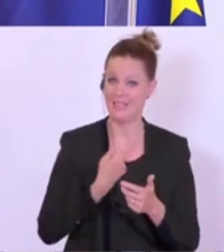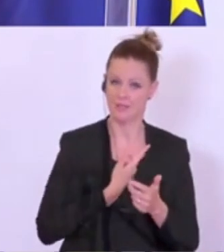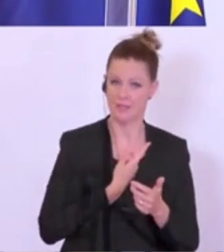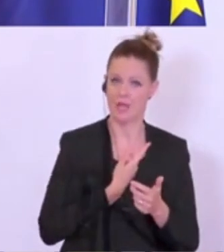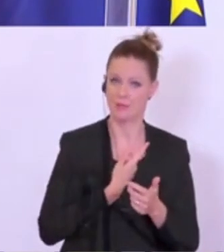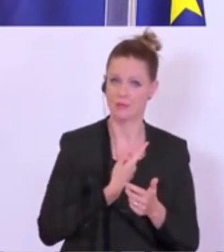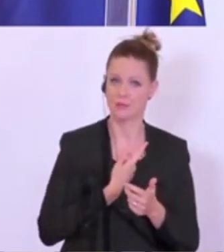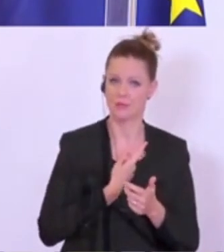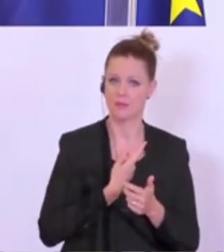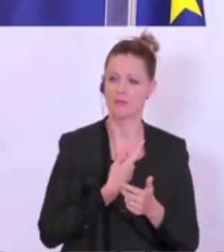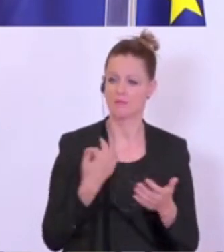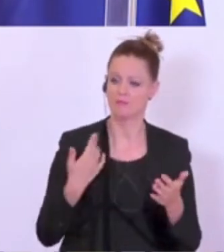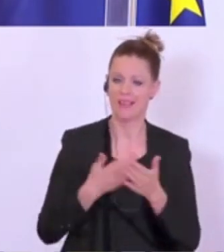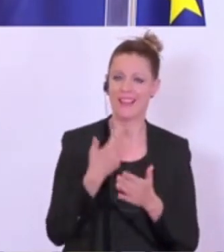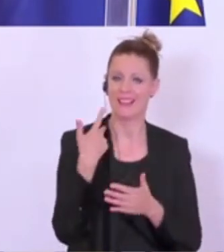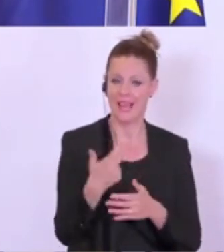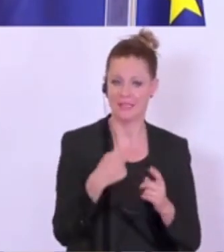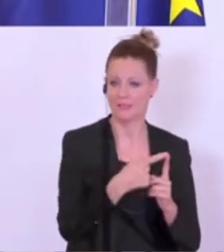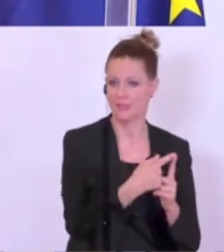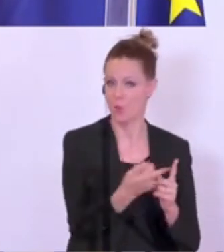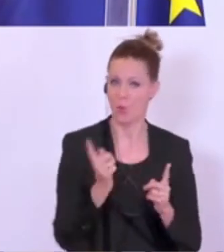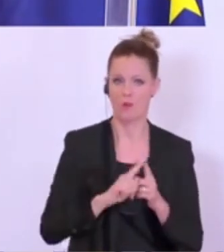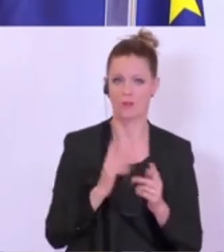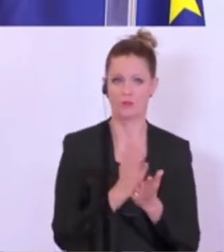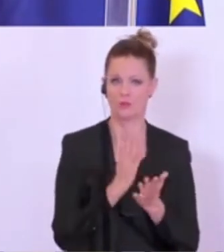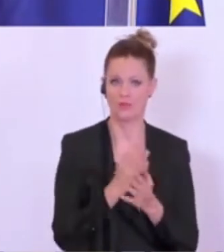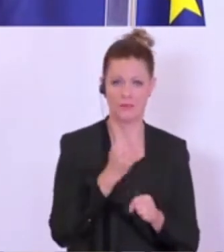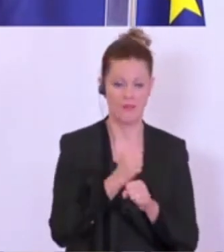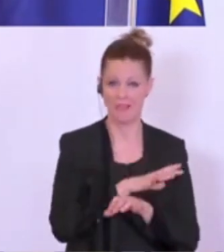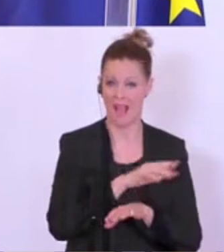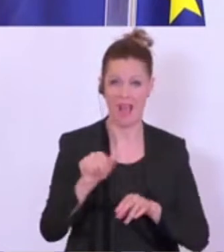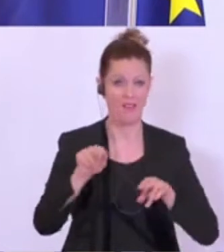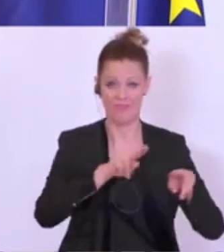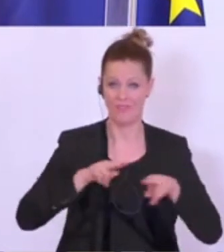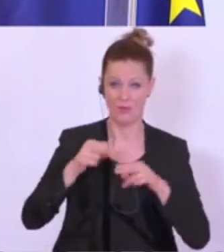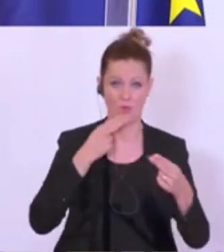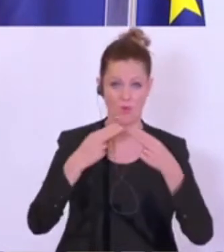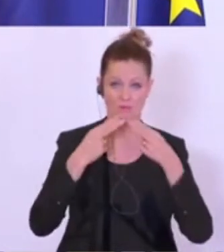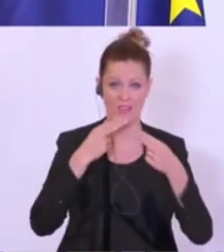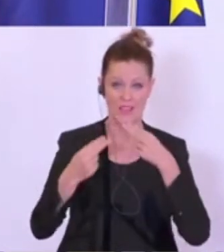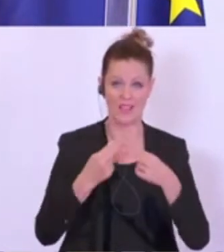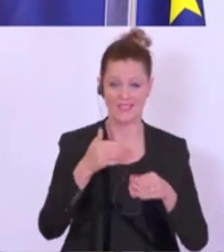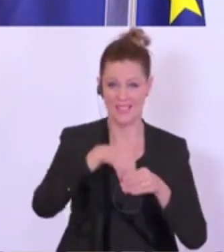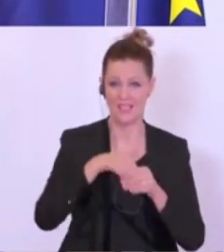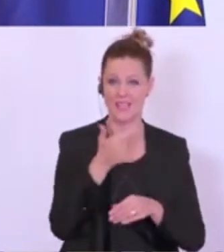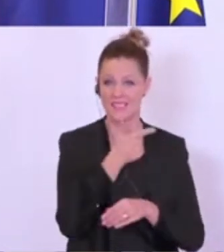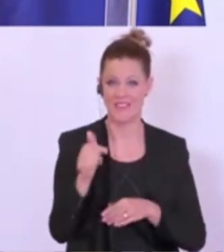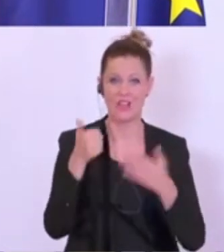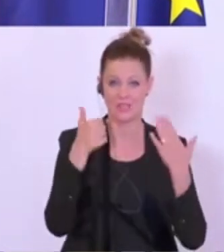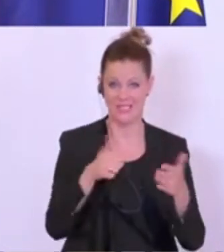Runden in Summe gemacht in dieser Corona-Krise, alle über Videokonferenz mit 260